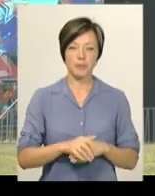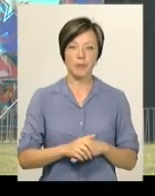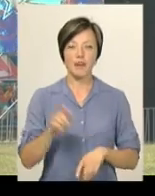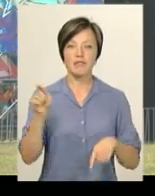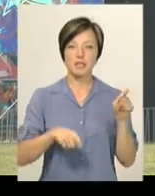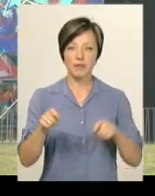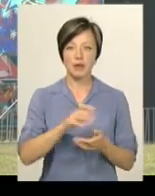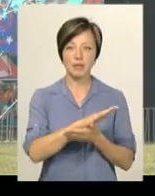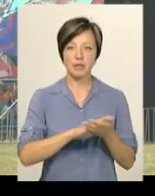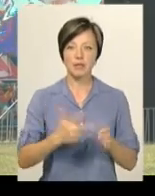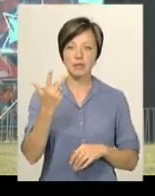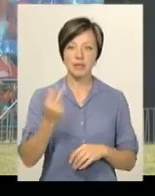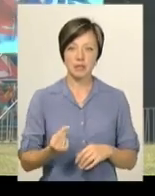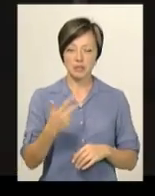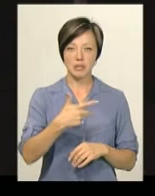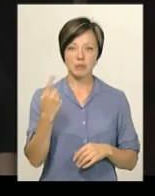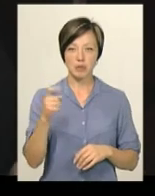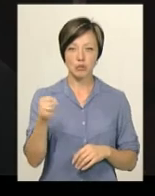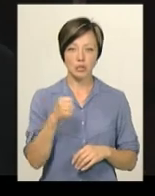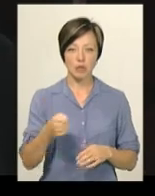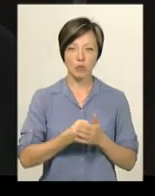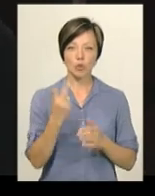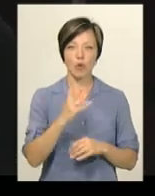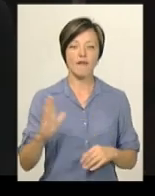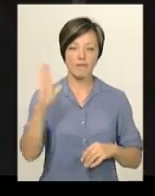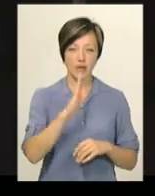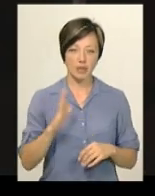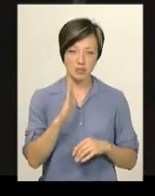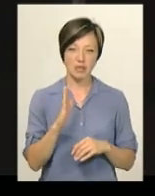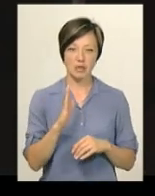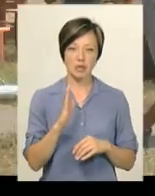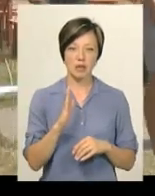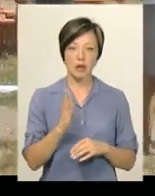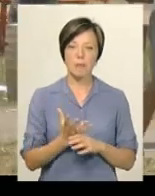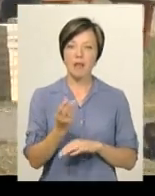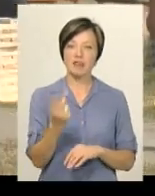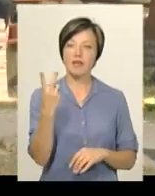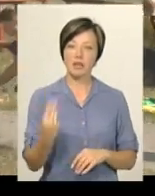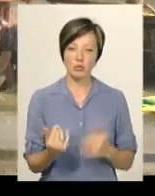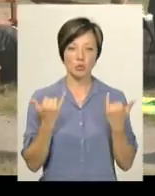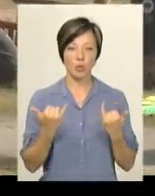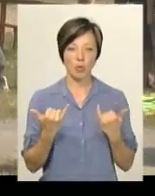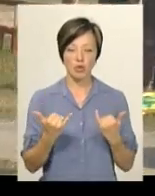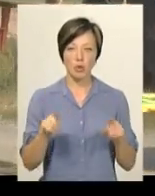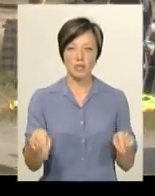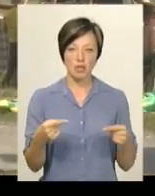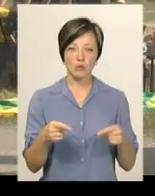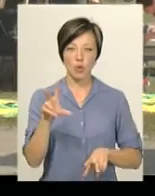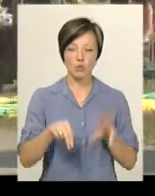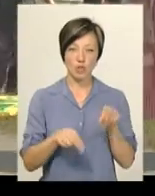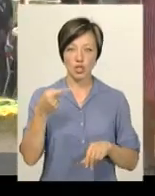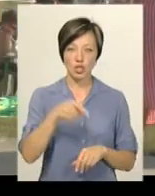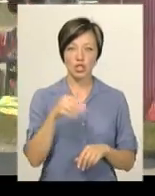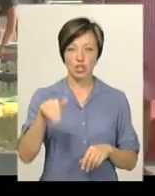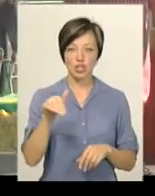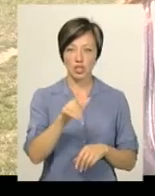Фестиваль триватиме три дні – з 31 серпня по 2 вересня. З них платними будуть два дні. Уже сьогодні організатори розраховують на